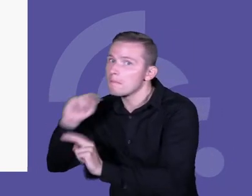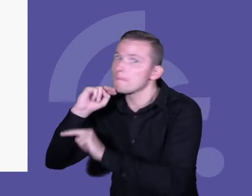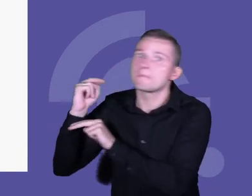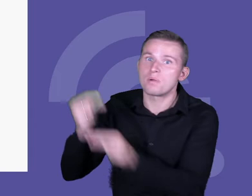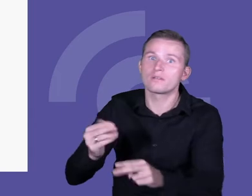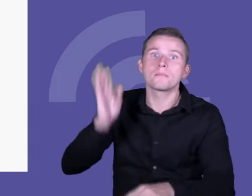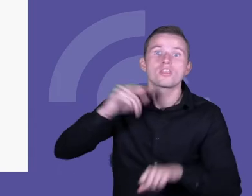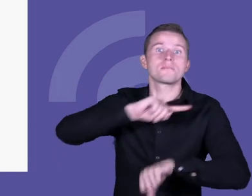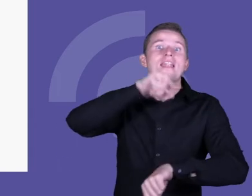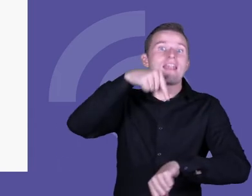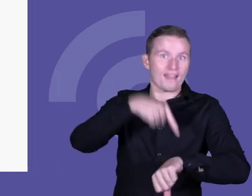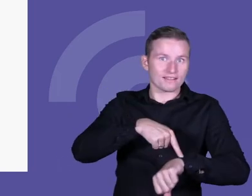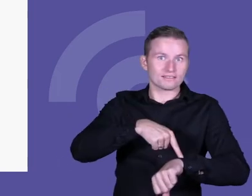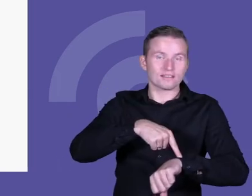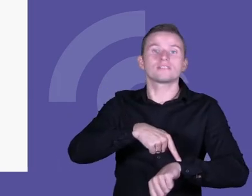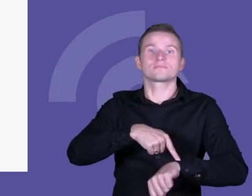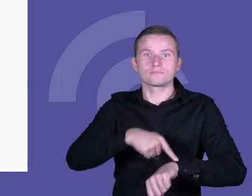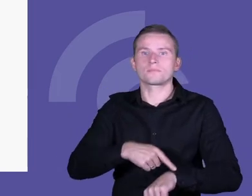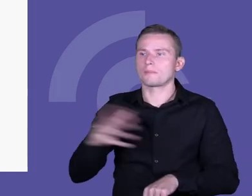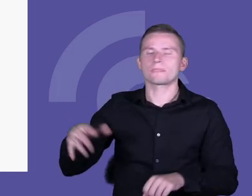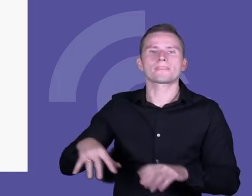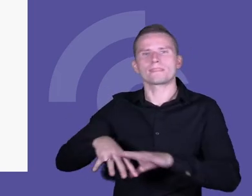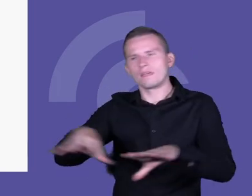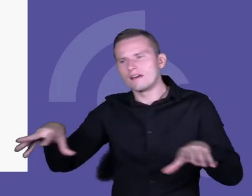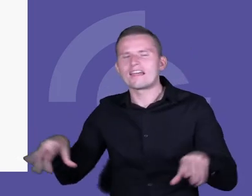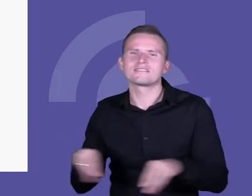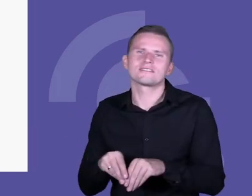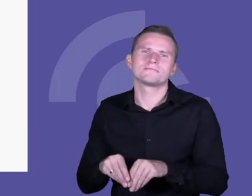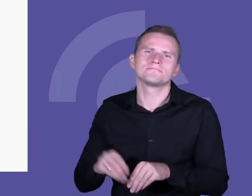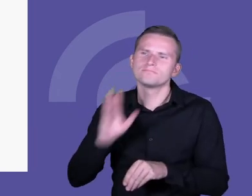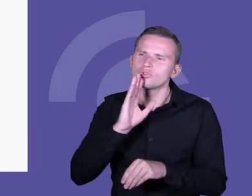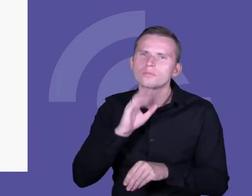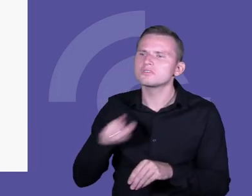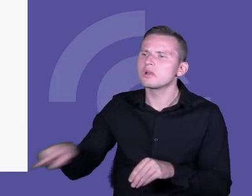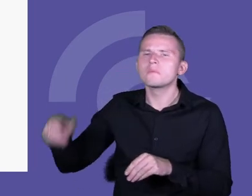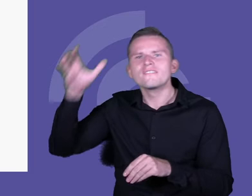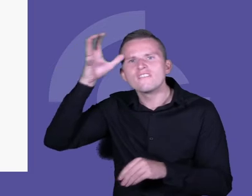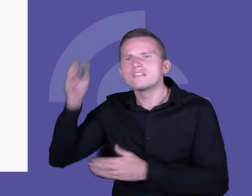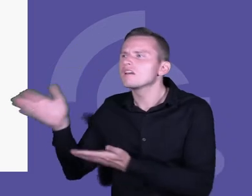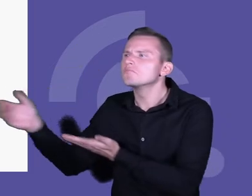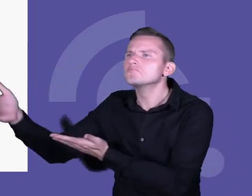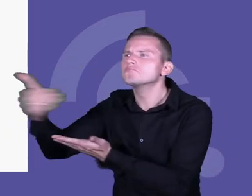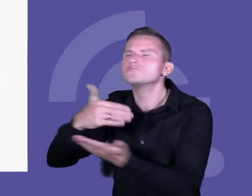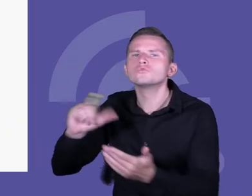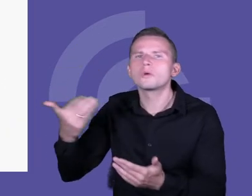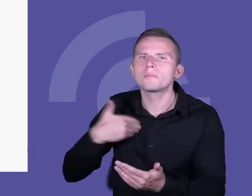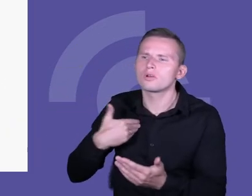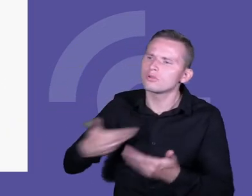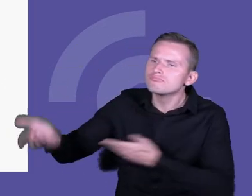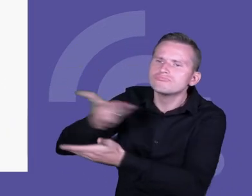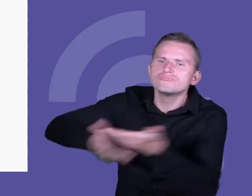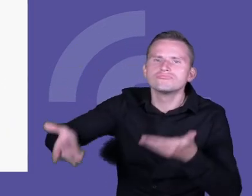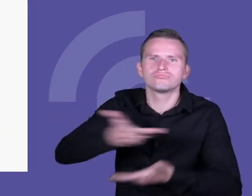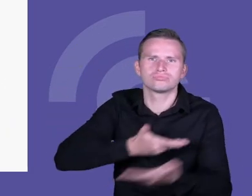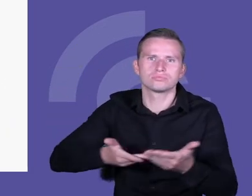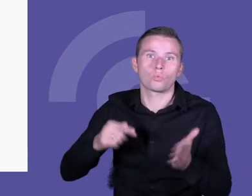nastąpi coś w rodzaju uwspólnienia zdobytych wiedzy i tak dalej, i tak dalej. Czyli takie